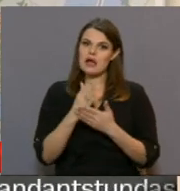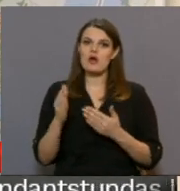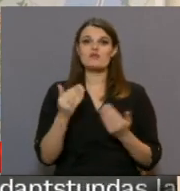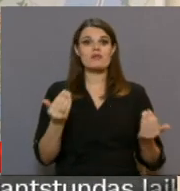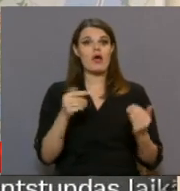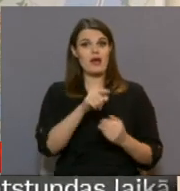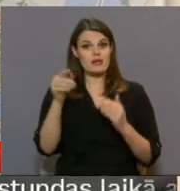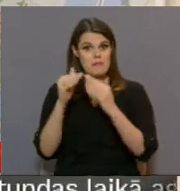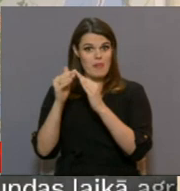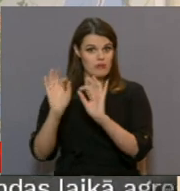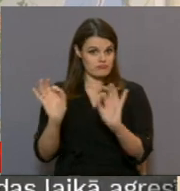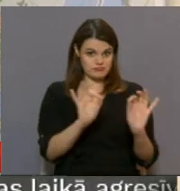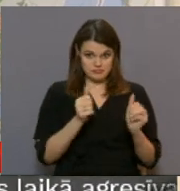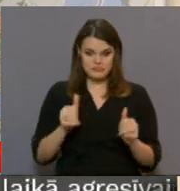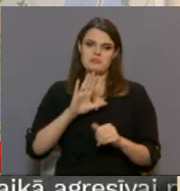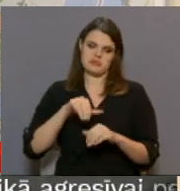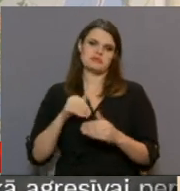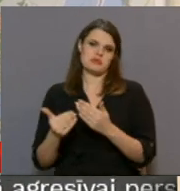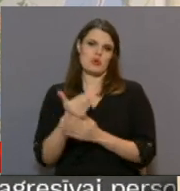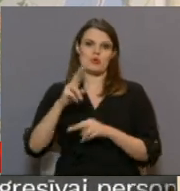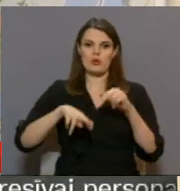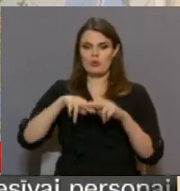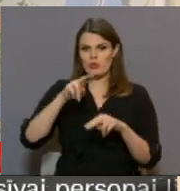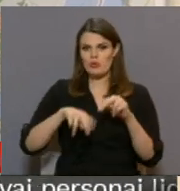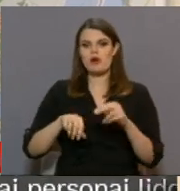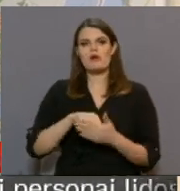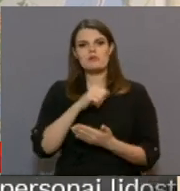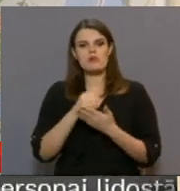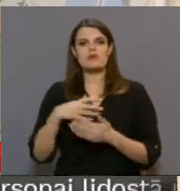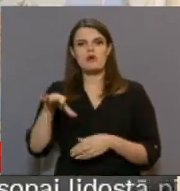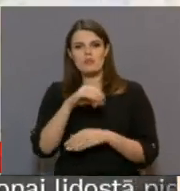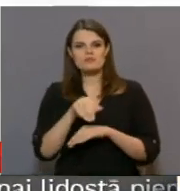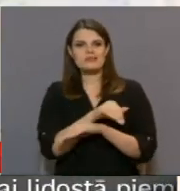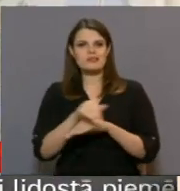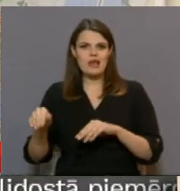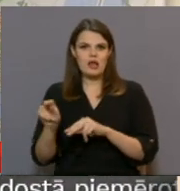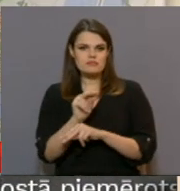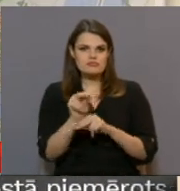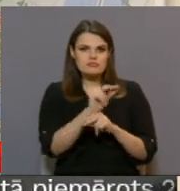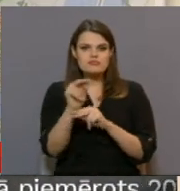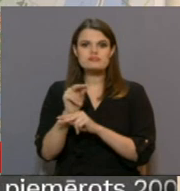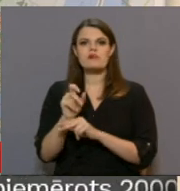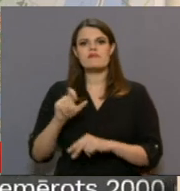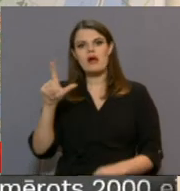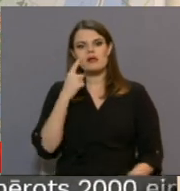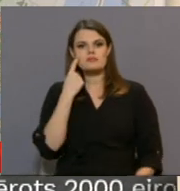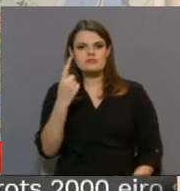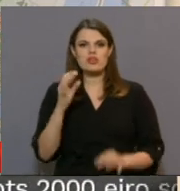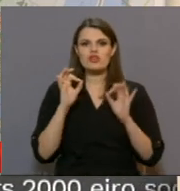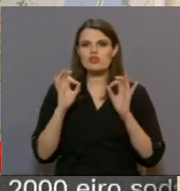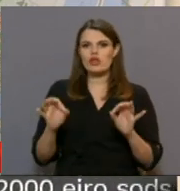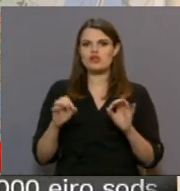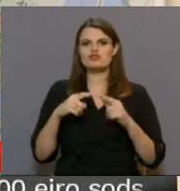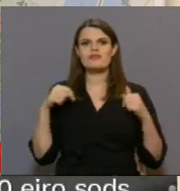gados pārsvarā mums ir savesta kārtībā ielu infrastruktūra. Vairāk pievērsām uzmanības tieši